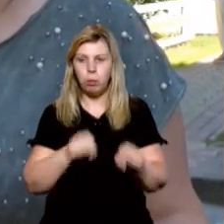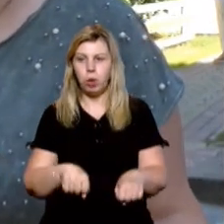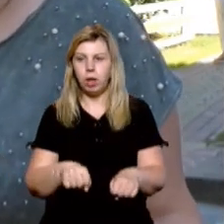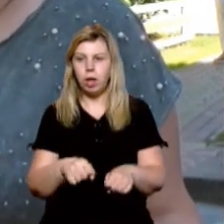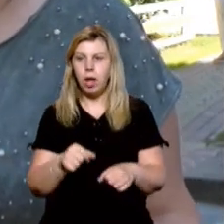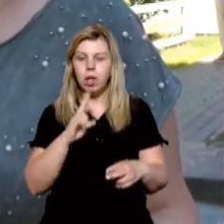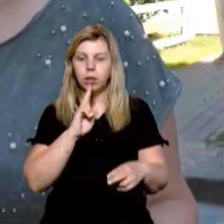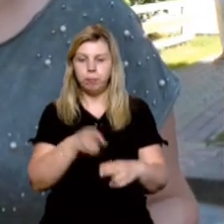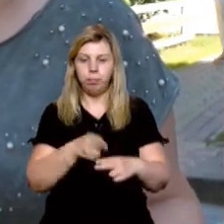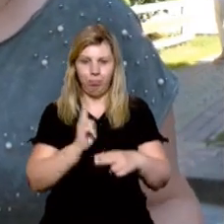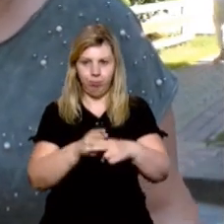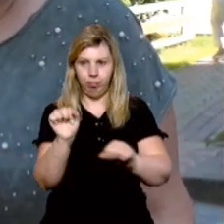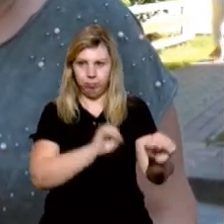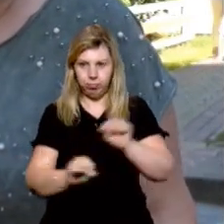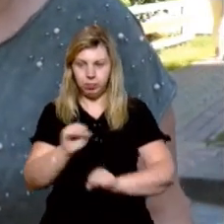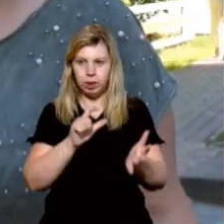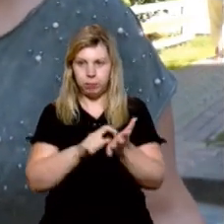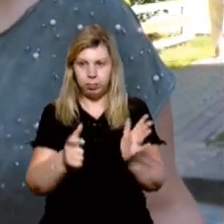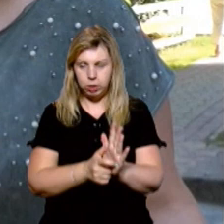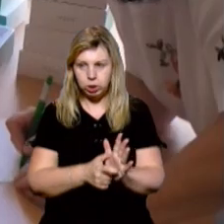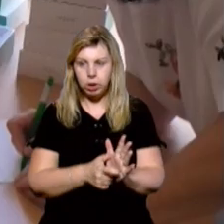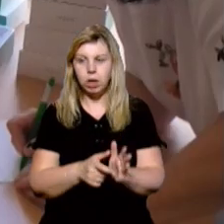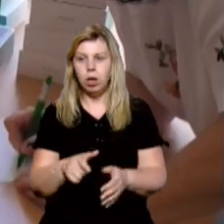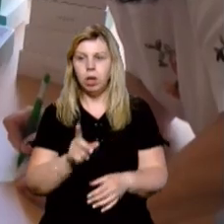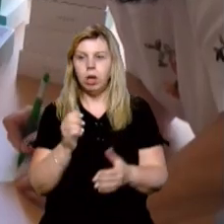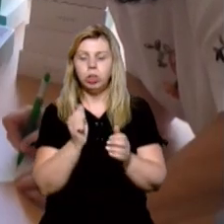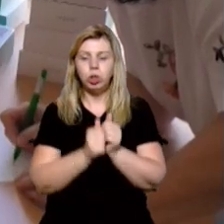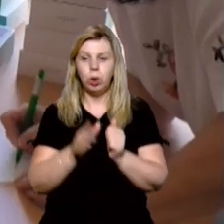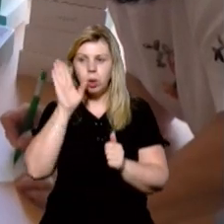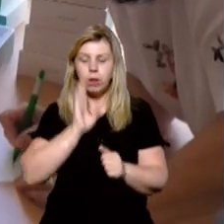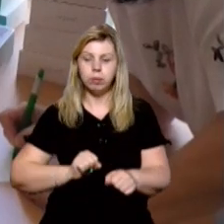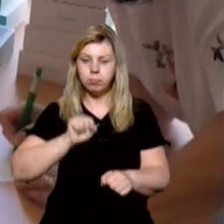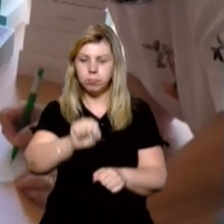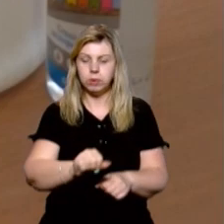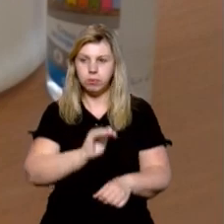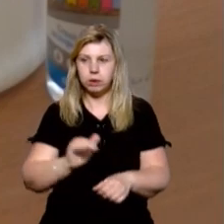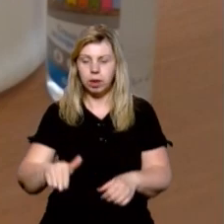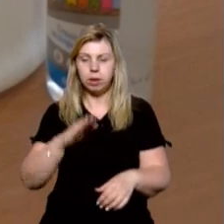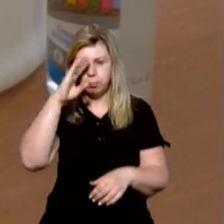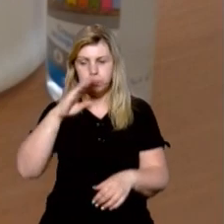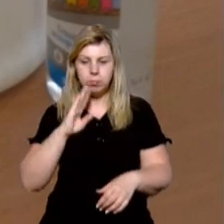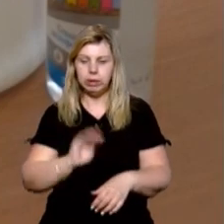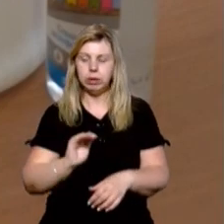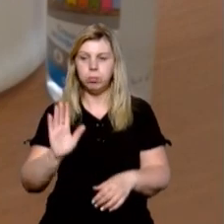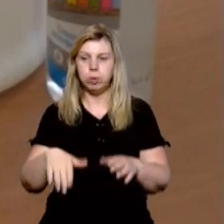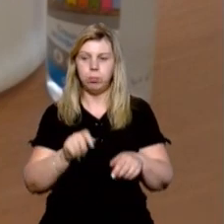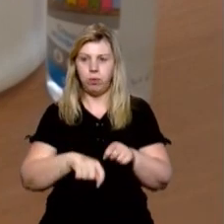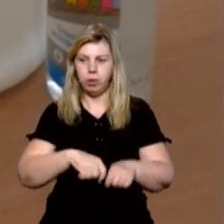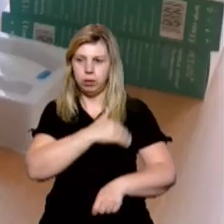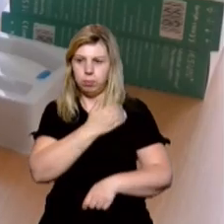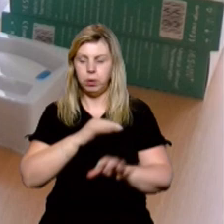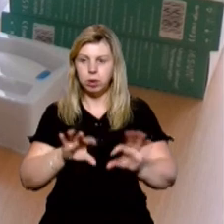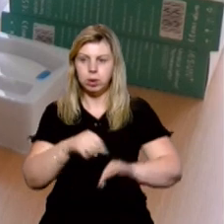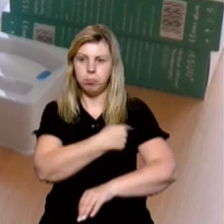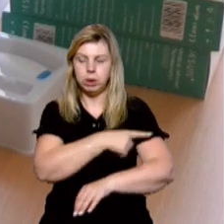дезінфекцію зробити приміщення. Щоранку на вході до садку батькам та дітям мірятимуть температуру, розповіла